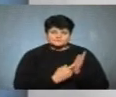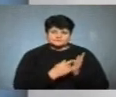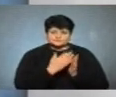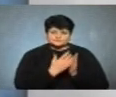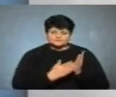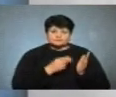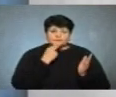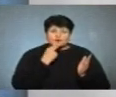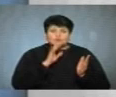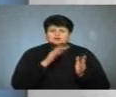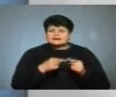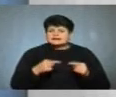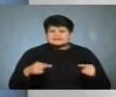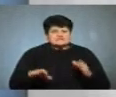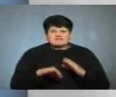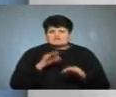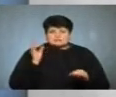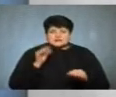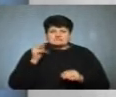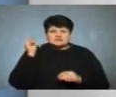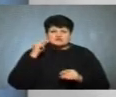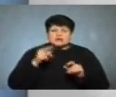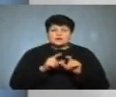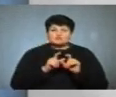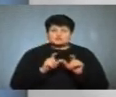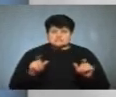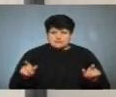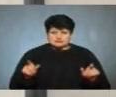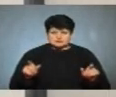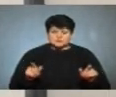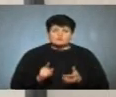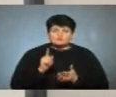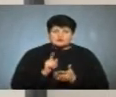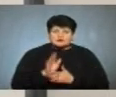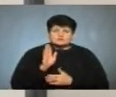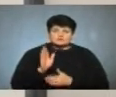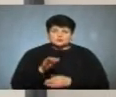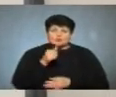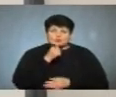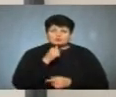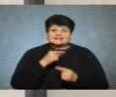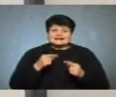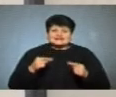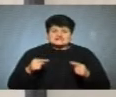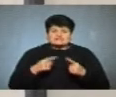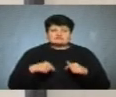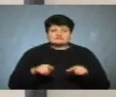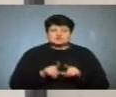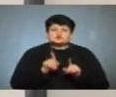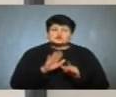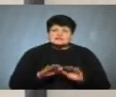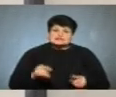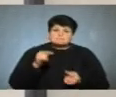різний вибір і саме у навчальному закладі повинні пробувати різні види, що саме дітям